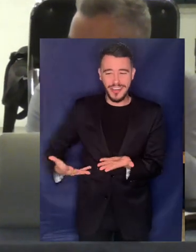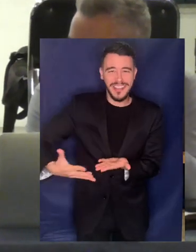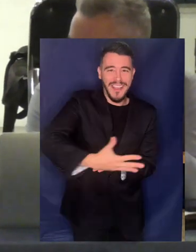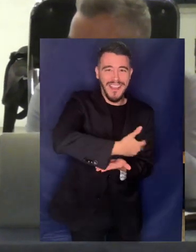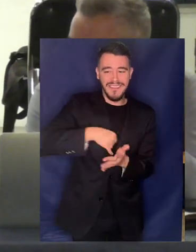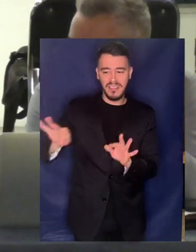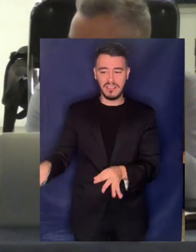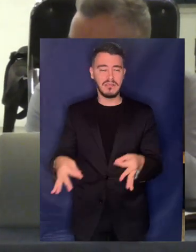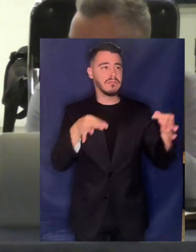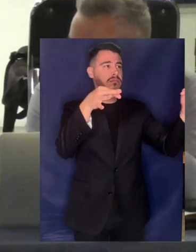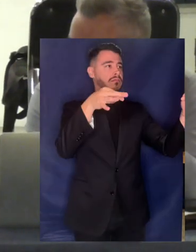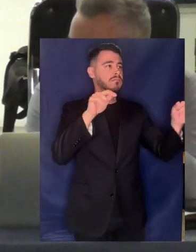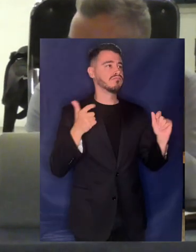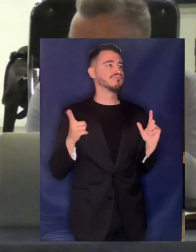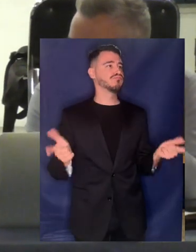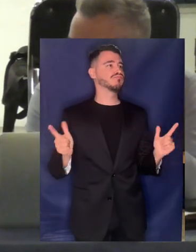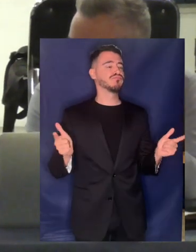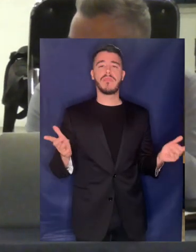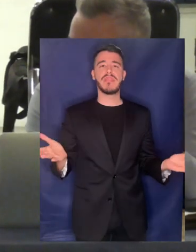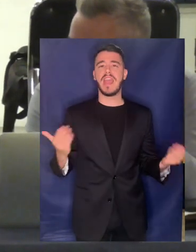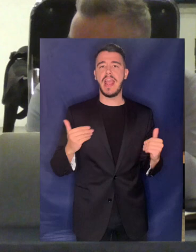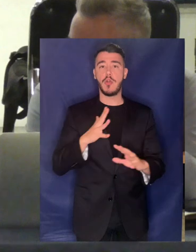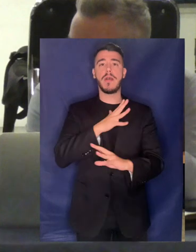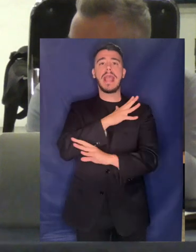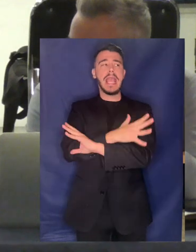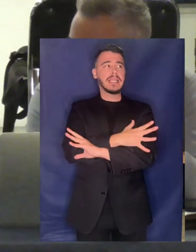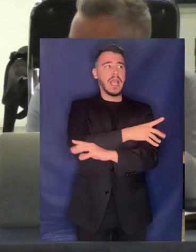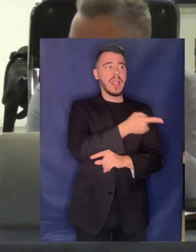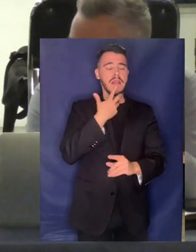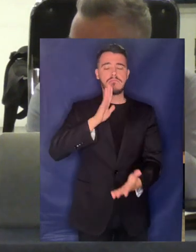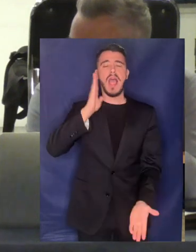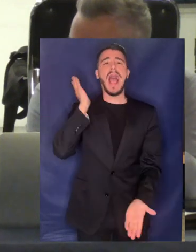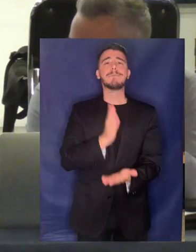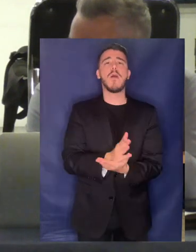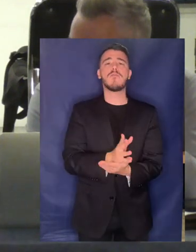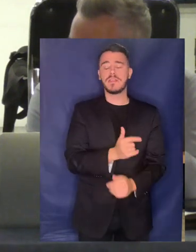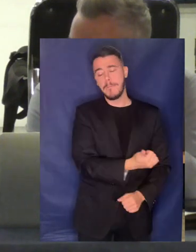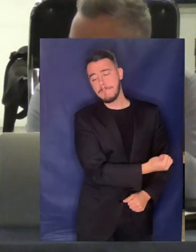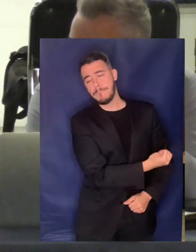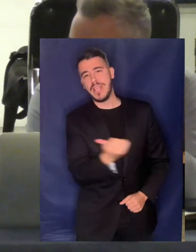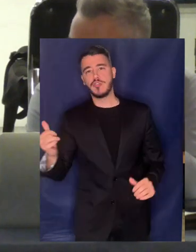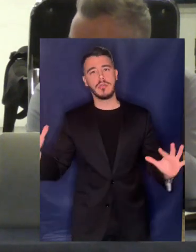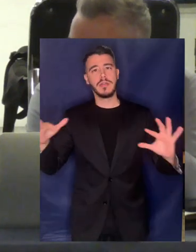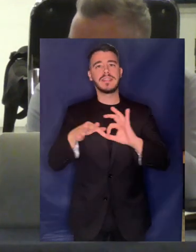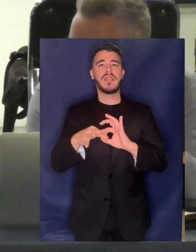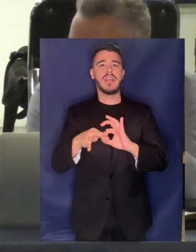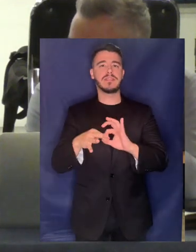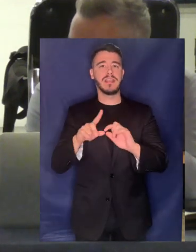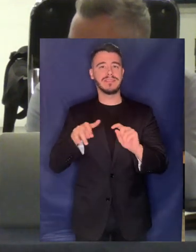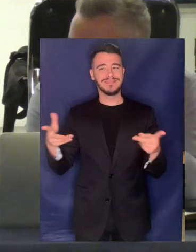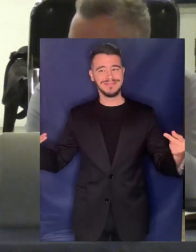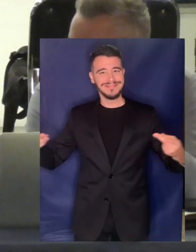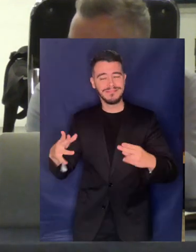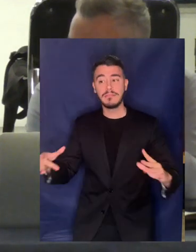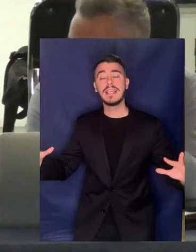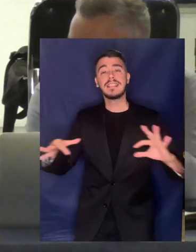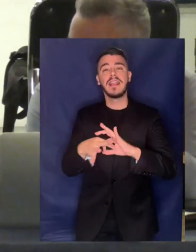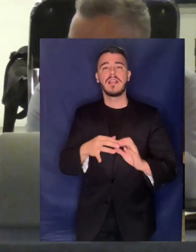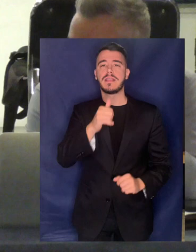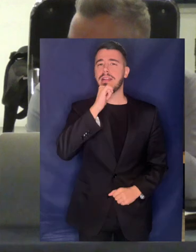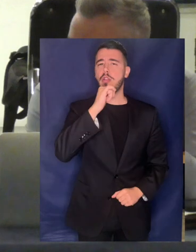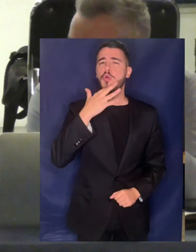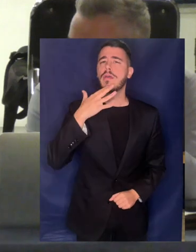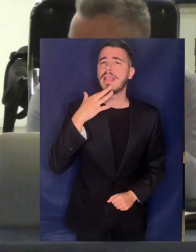πληρωτής και παίρναμε μια εισαγγελική παραγγελία και την επομένη μέρα για η ΙΔΑ που του ξανασυνέδεει το νερό Γιατί υπήρχε